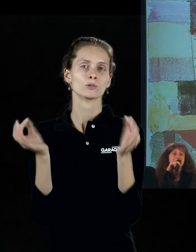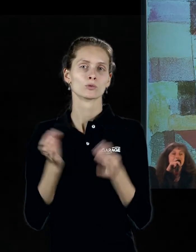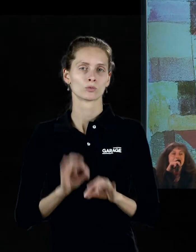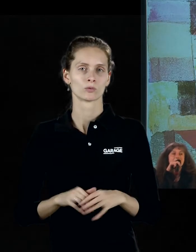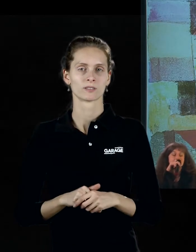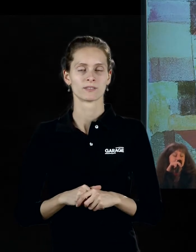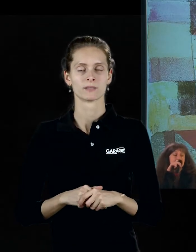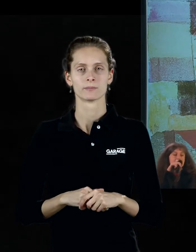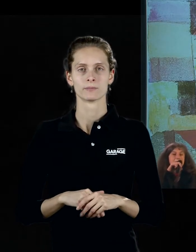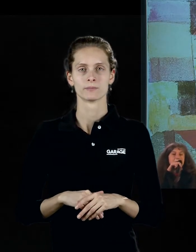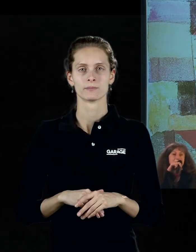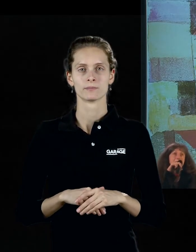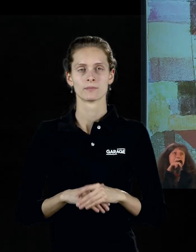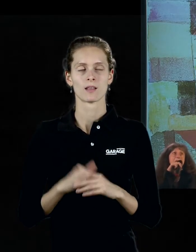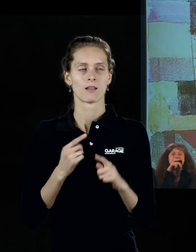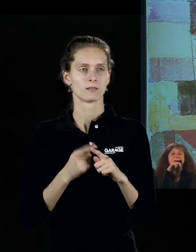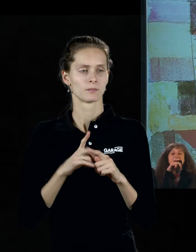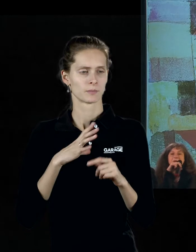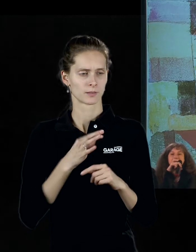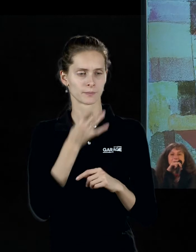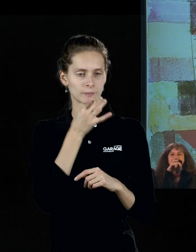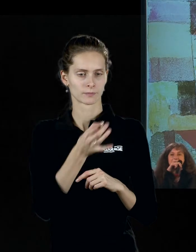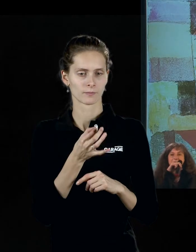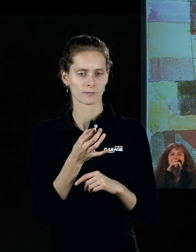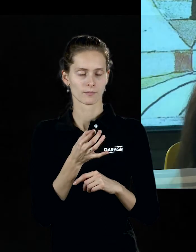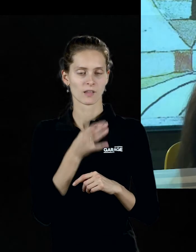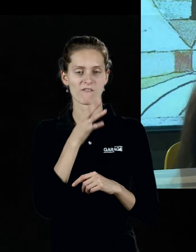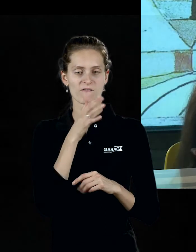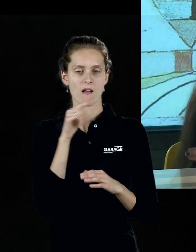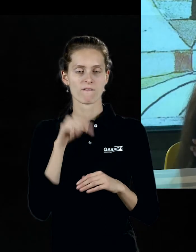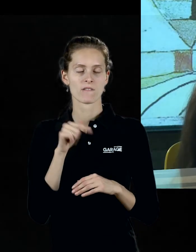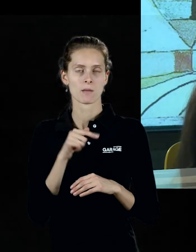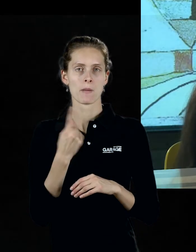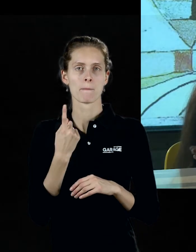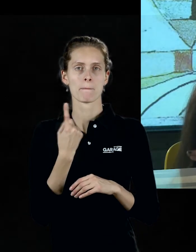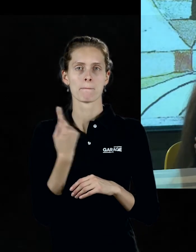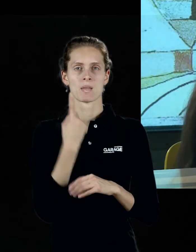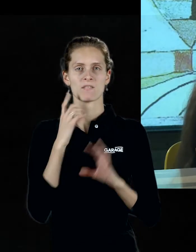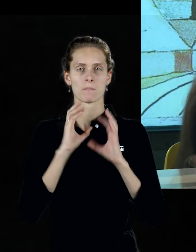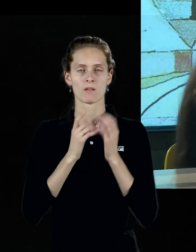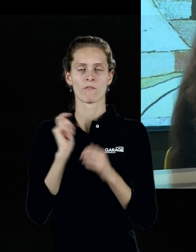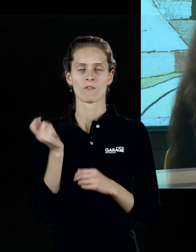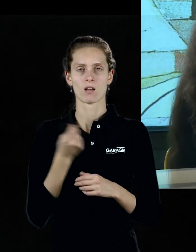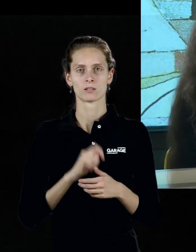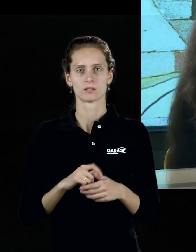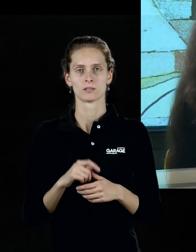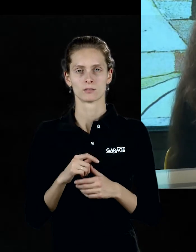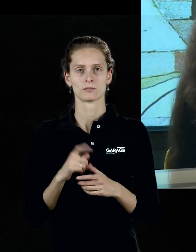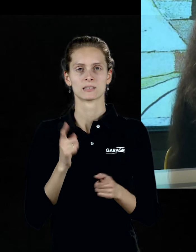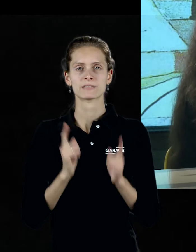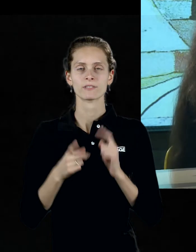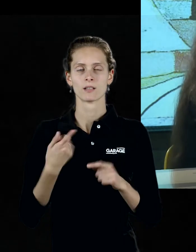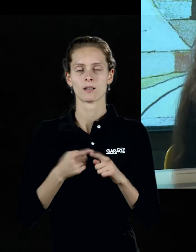Сказано это было во время Первой мировой войны, которая действительно была такой первой трагедией,